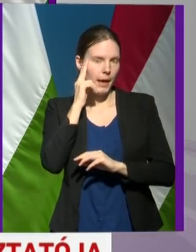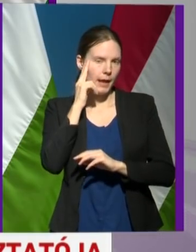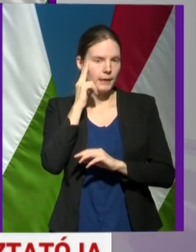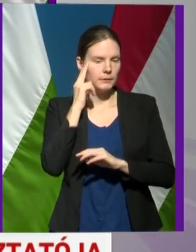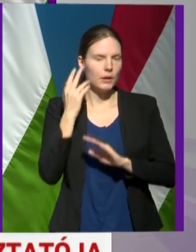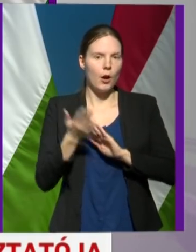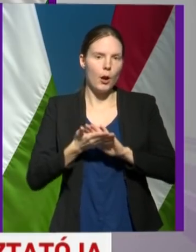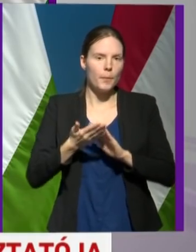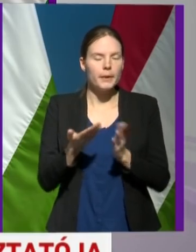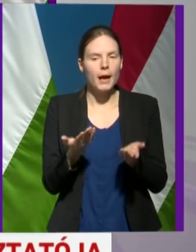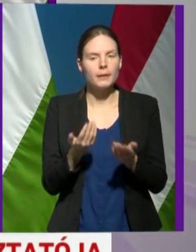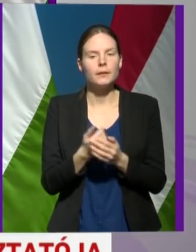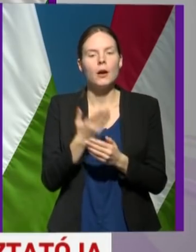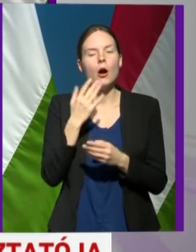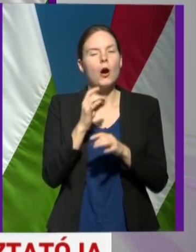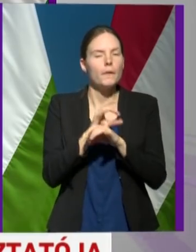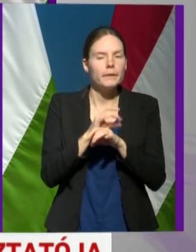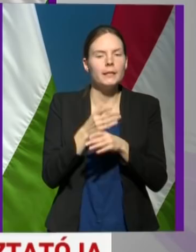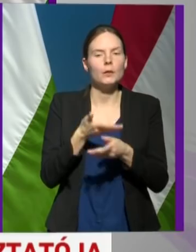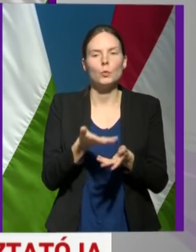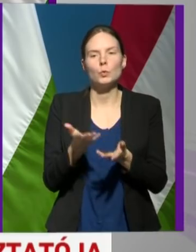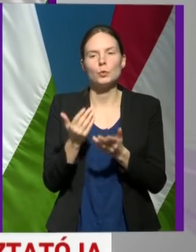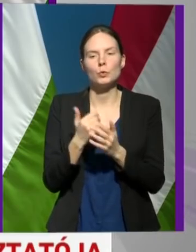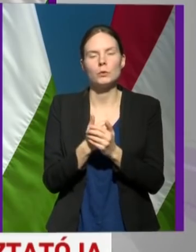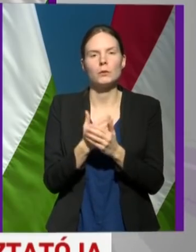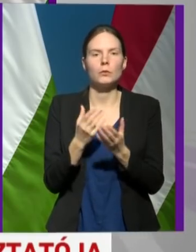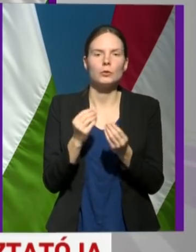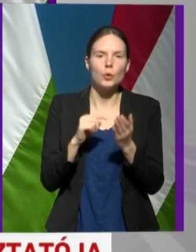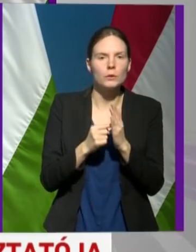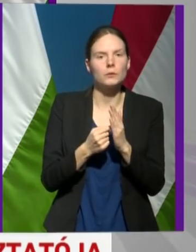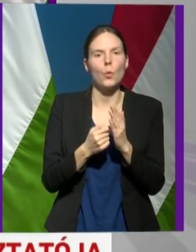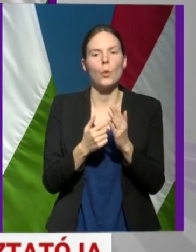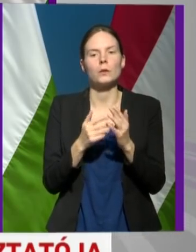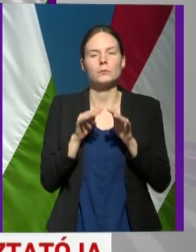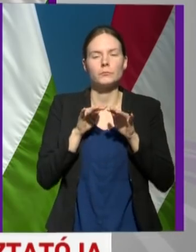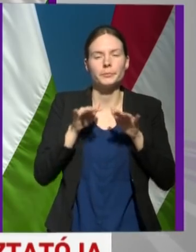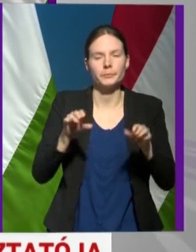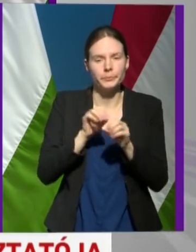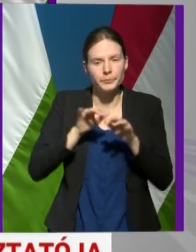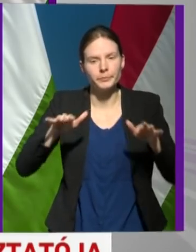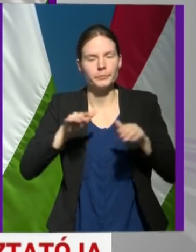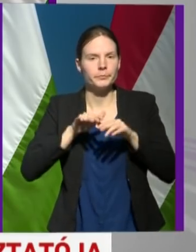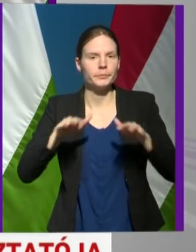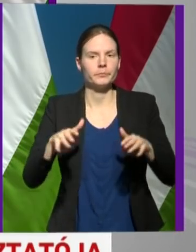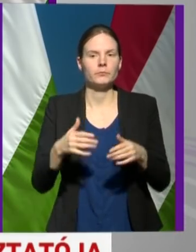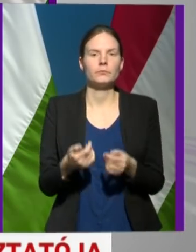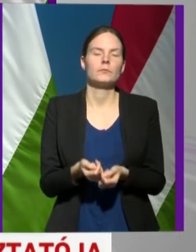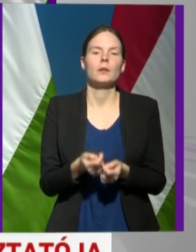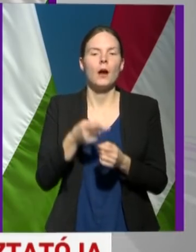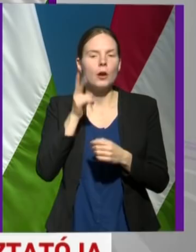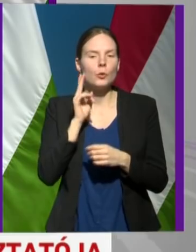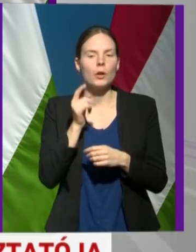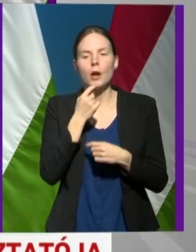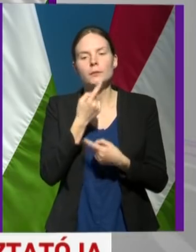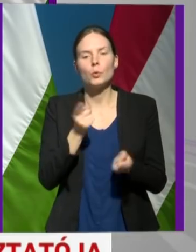hogyha egy vírus nagyon sokszor támad, nagy tömegeken átmegy, akkor úgy